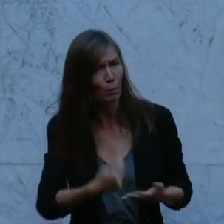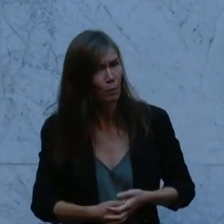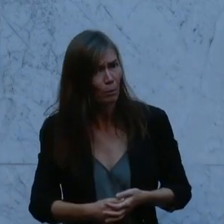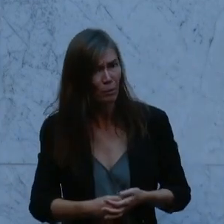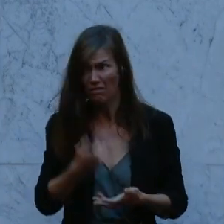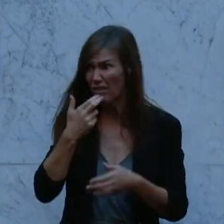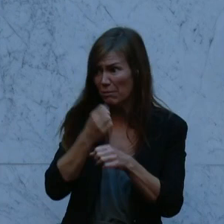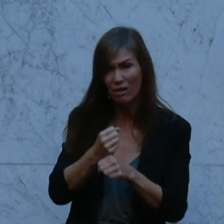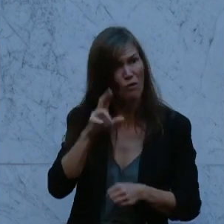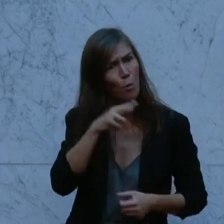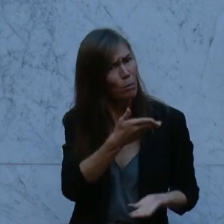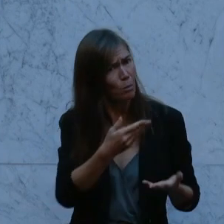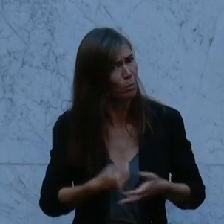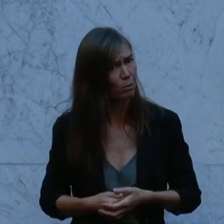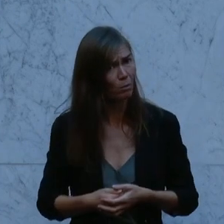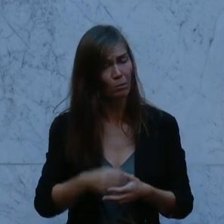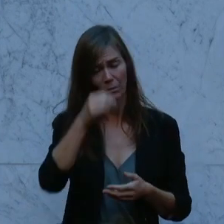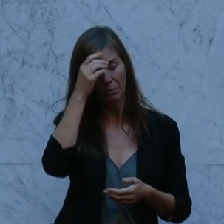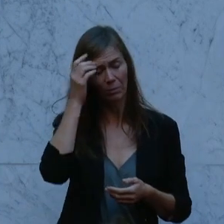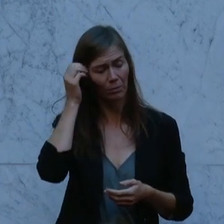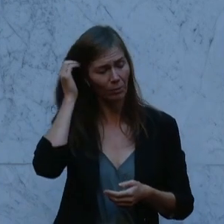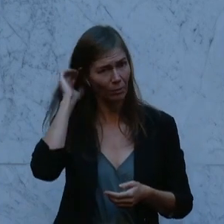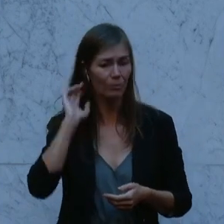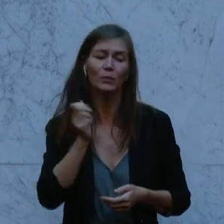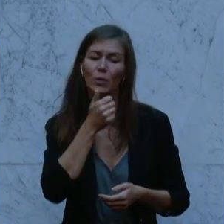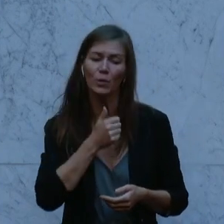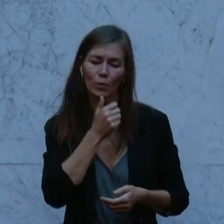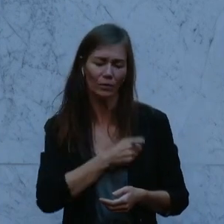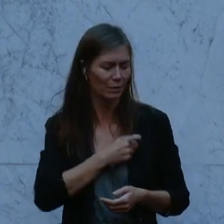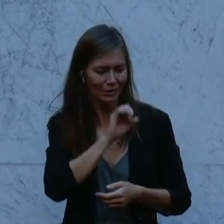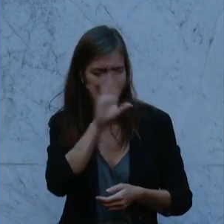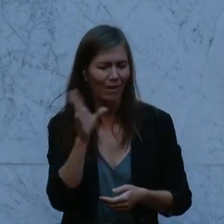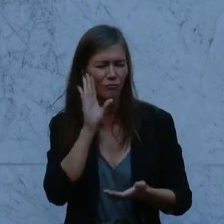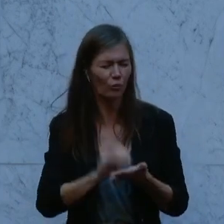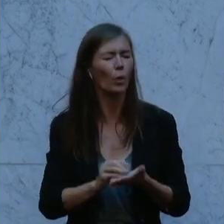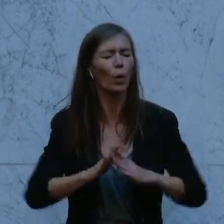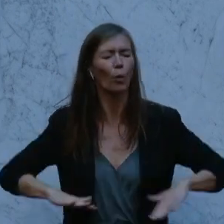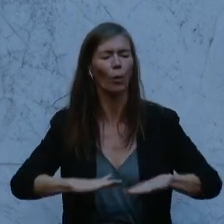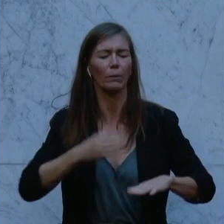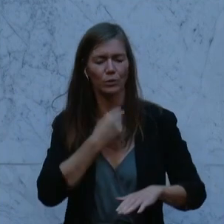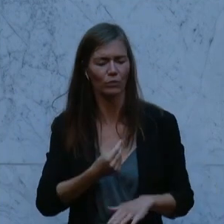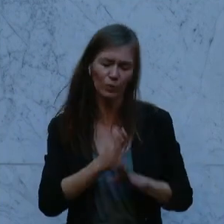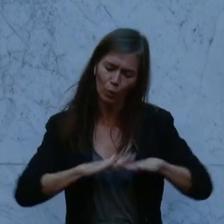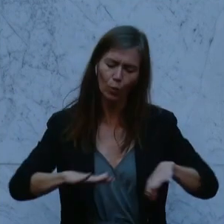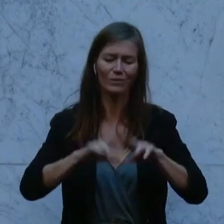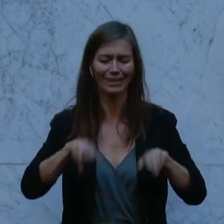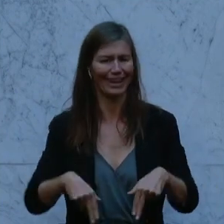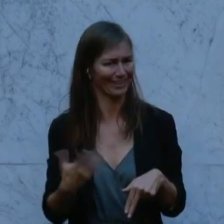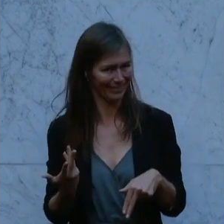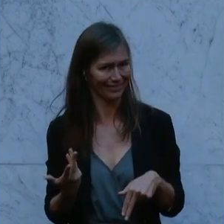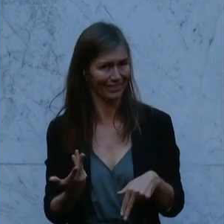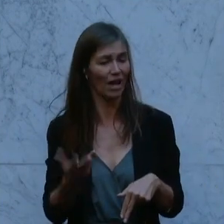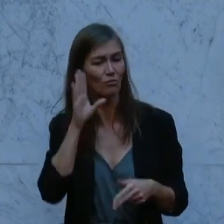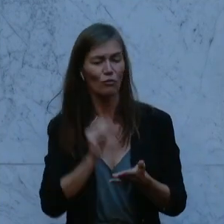Und für uns Grüne ist klar, Wohnen ist ein Grundrecht, weil es ein Grundbedürfnis ist. Nicht nur in Zeiten der Teuerung sind